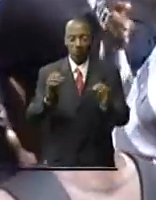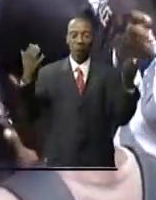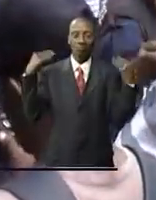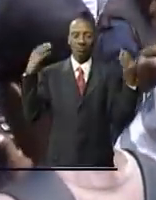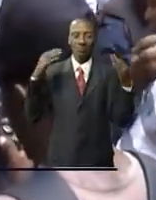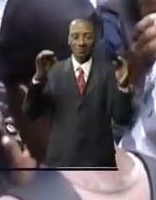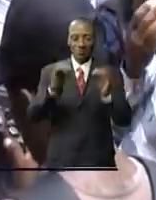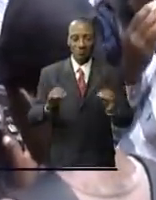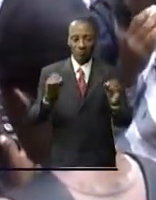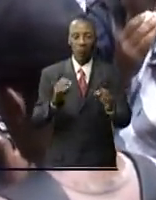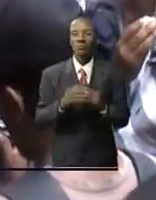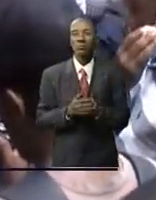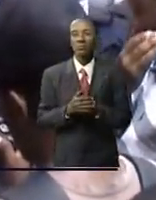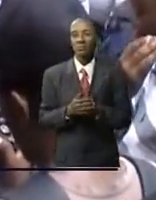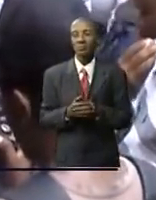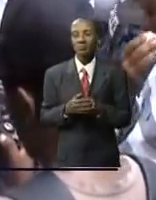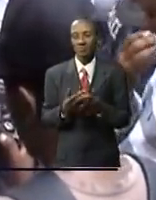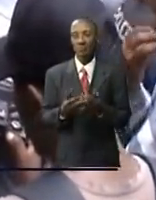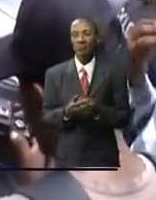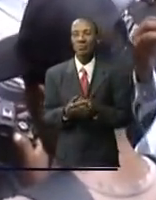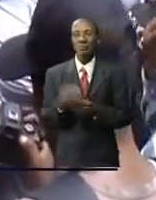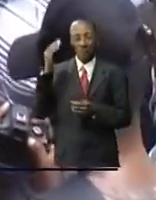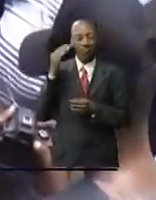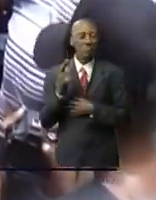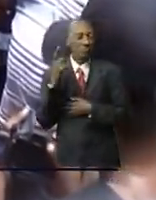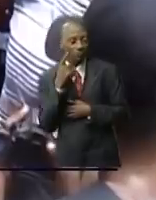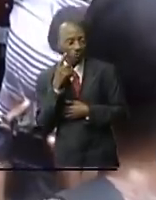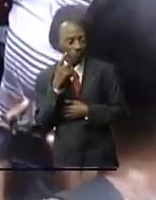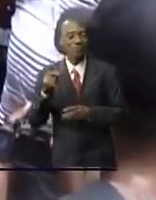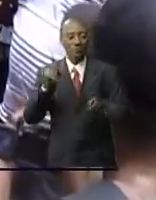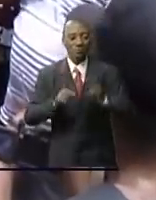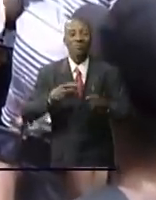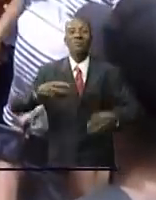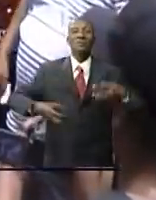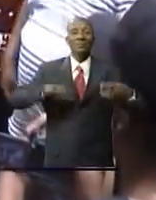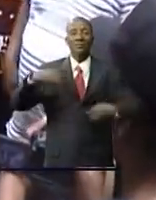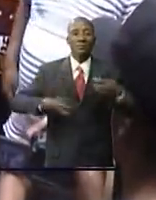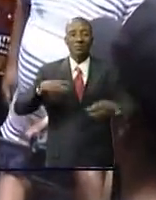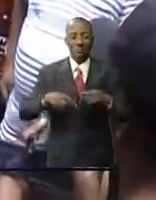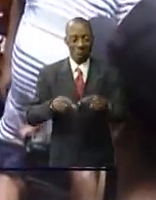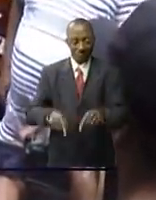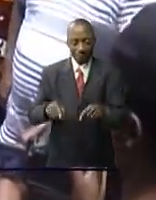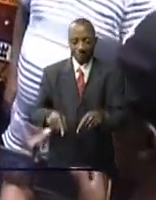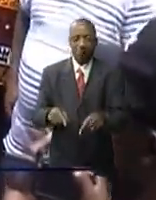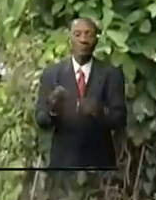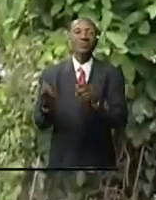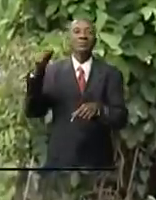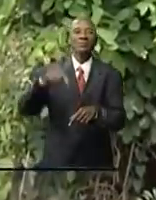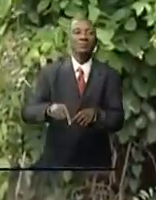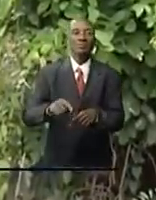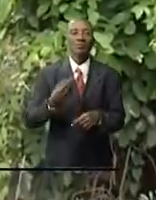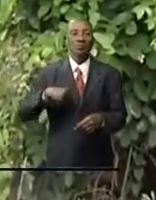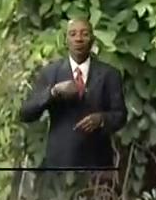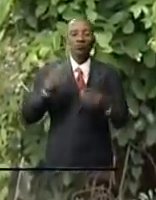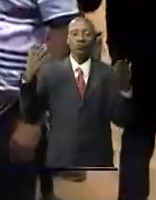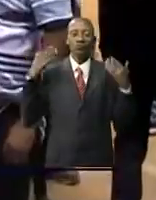Nous puisons l'eau de la source qui sort de la terre, des lots de monde entretenus, c'est vraiment pénible. Le ministre